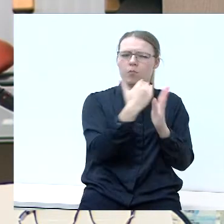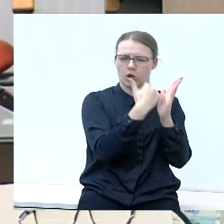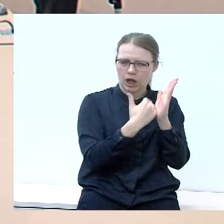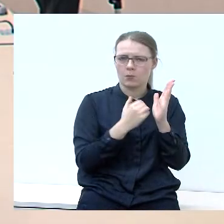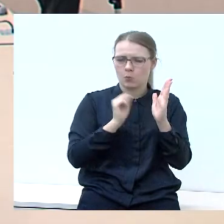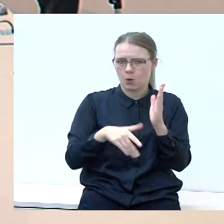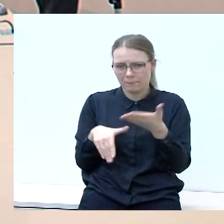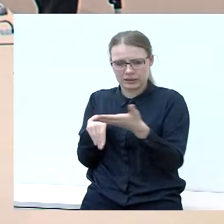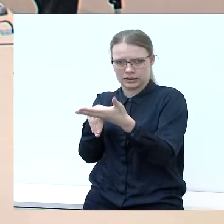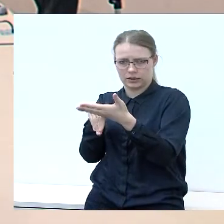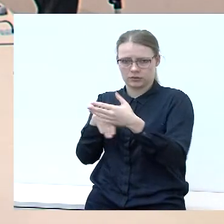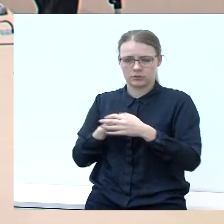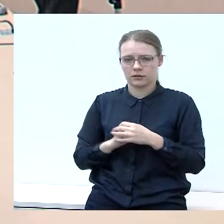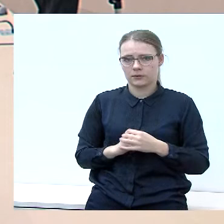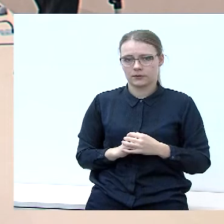intensyvų.